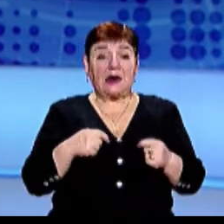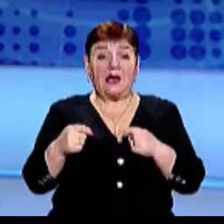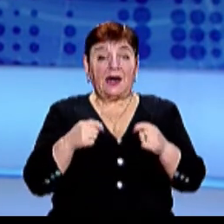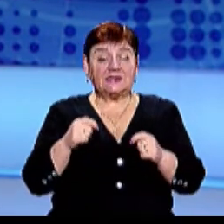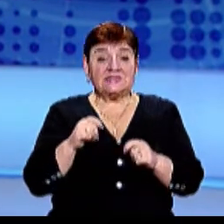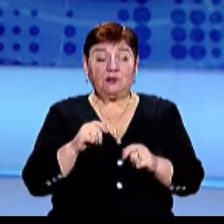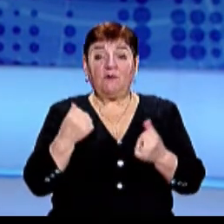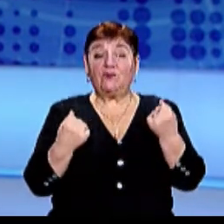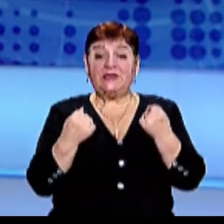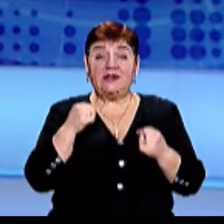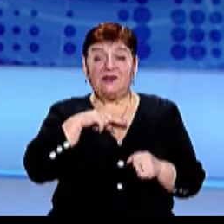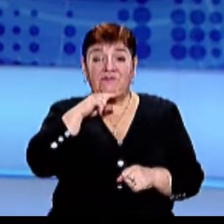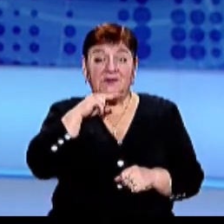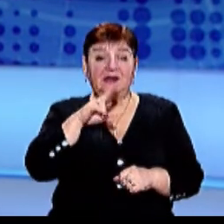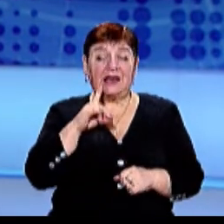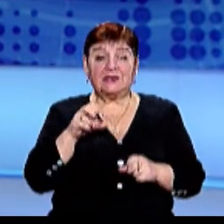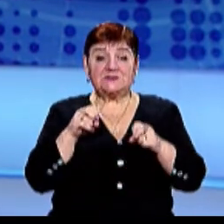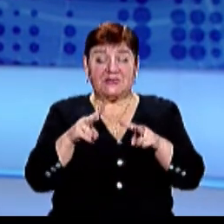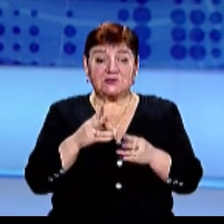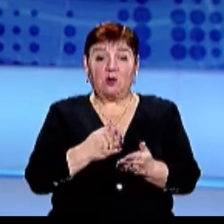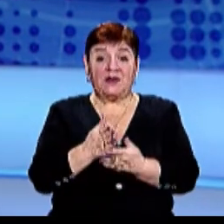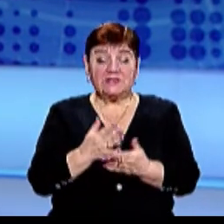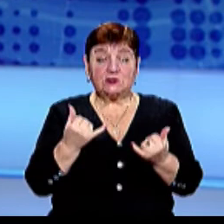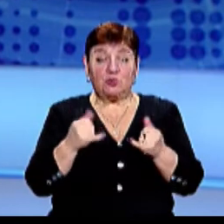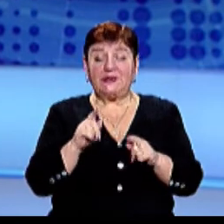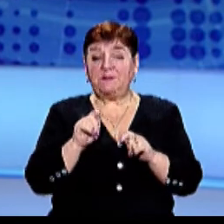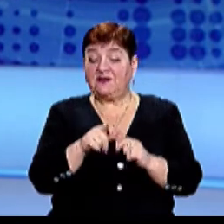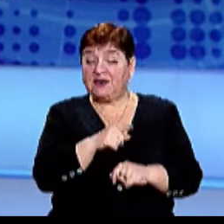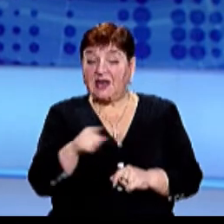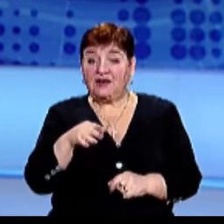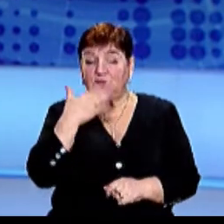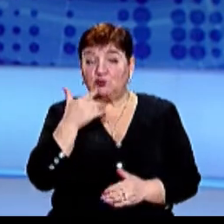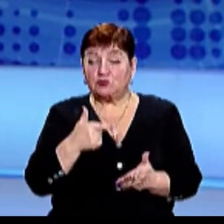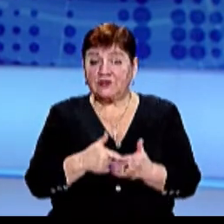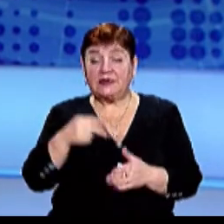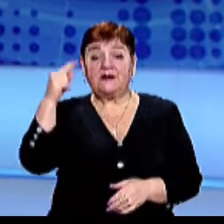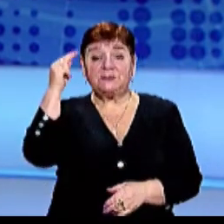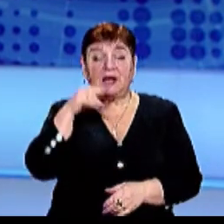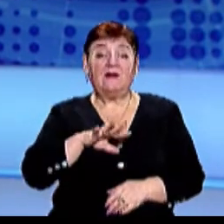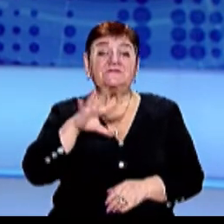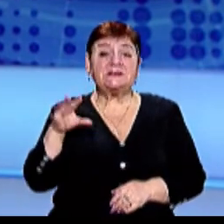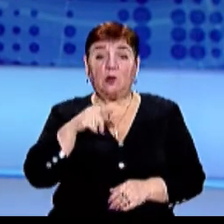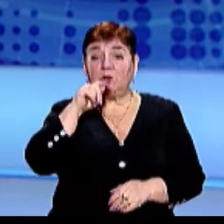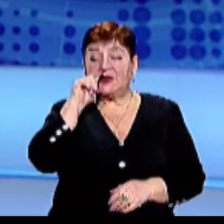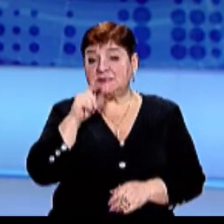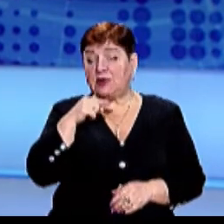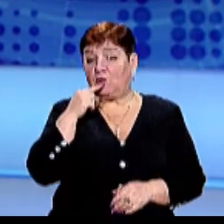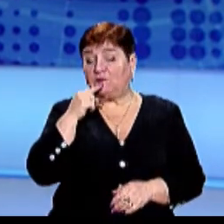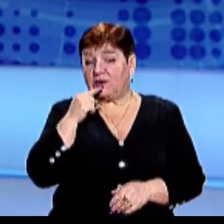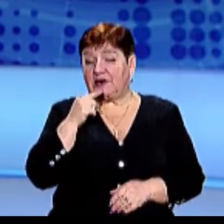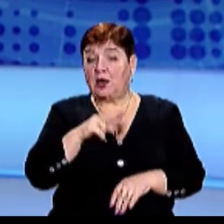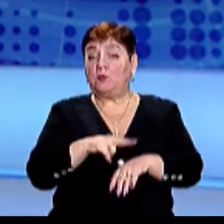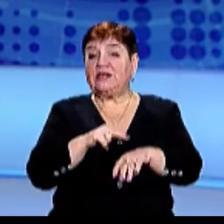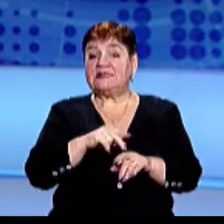спецсигнали поліцейських і медиків перевірили сьогодні в Ужгороді Такі профілактичні навчання всеукраїнські, каже речник